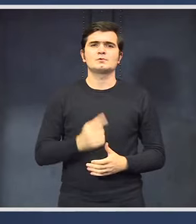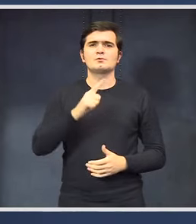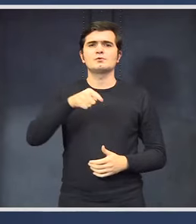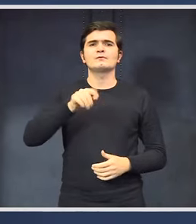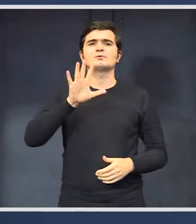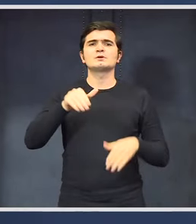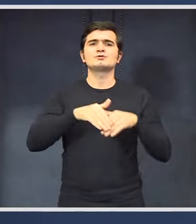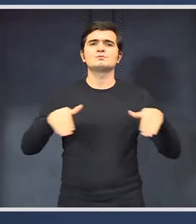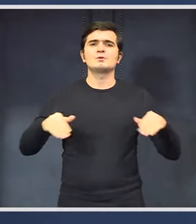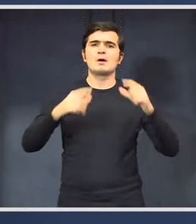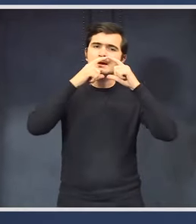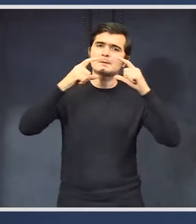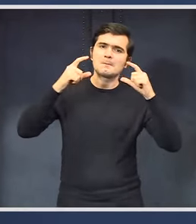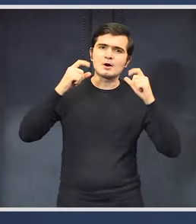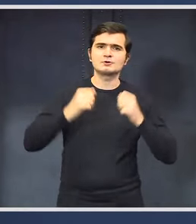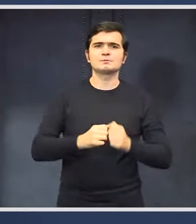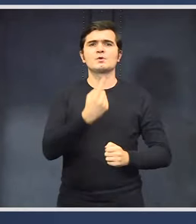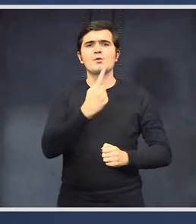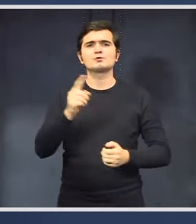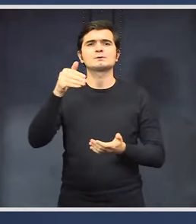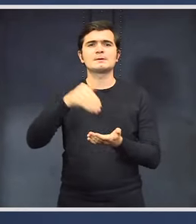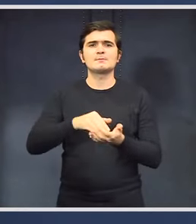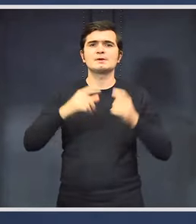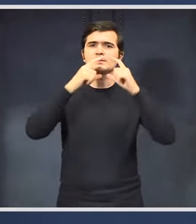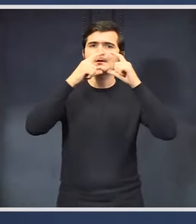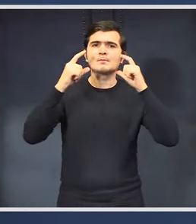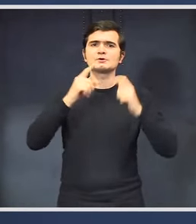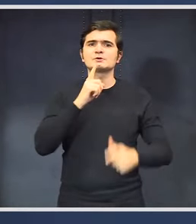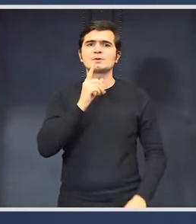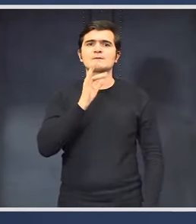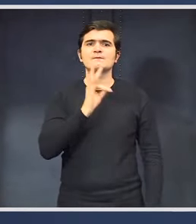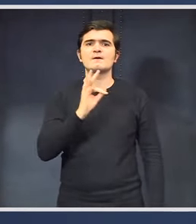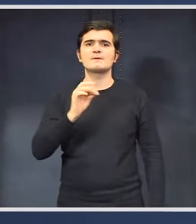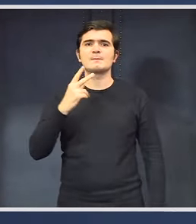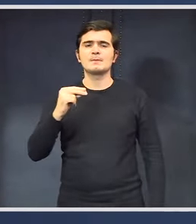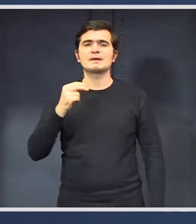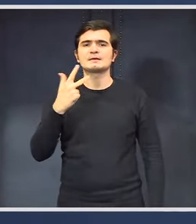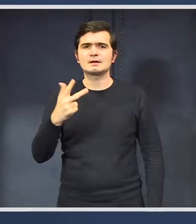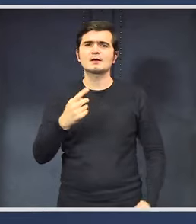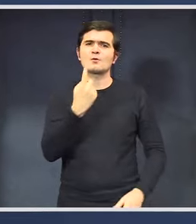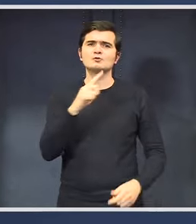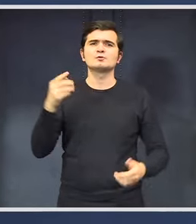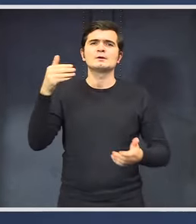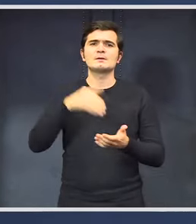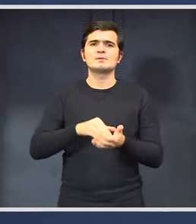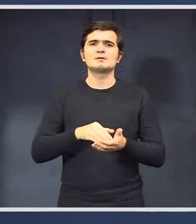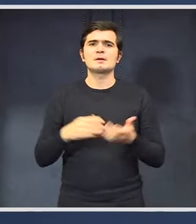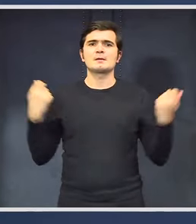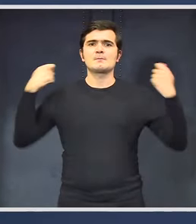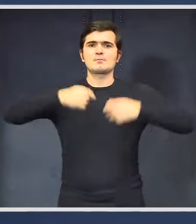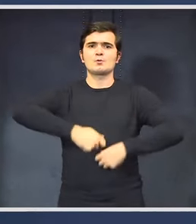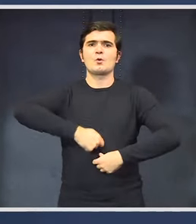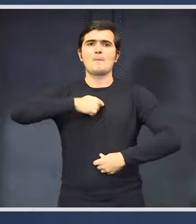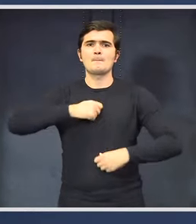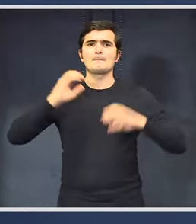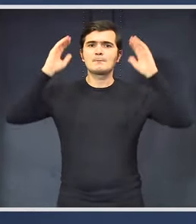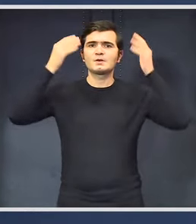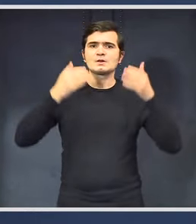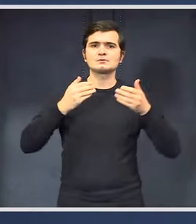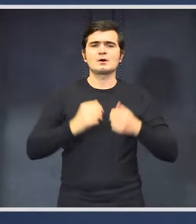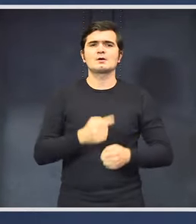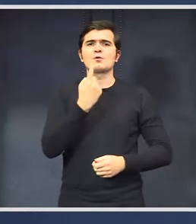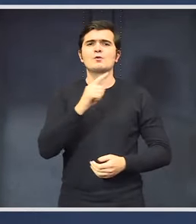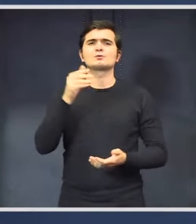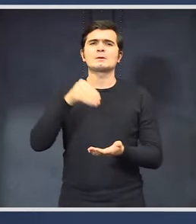măști chirurgicale, 100 de mii de măști FFP3, 100 de mii de combinezoane, 100 de mii